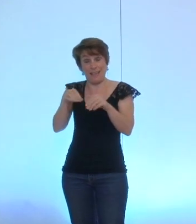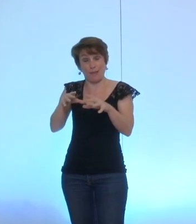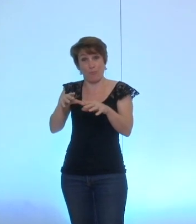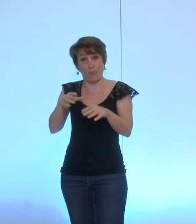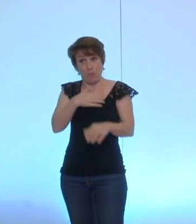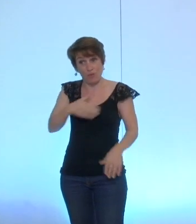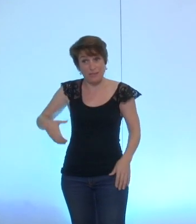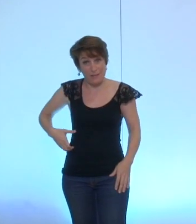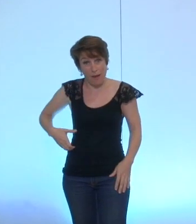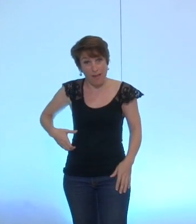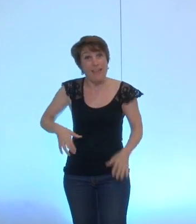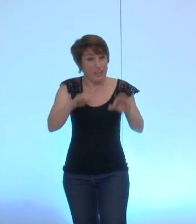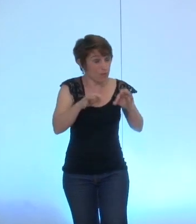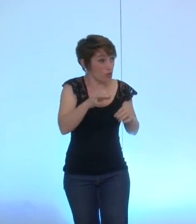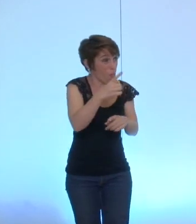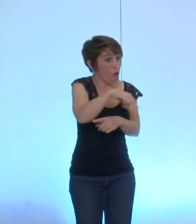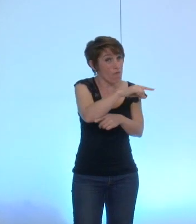vous, et vous aviez raison,